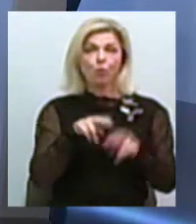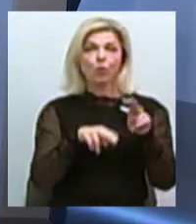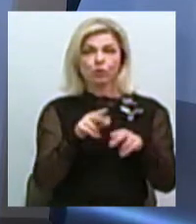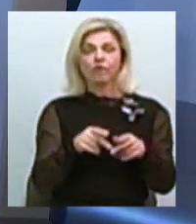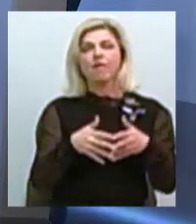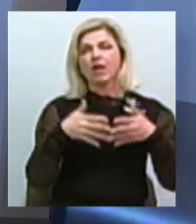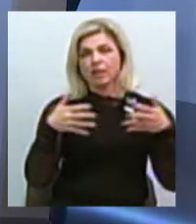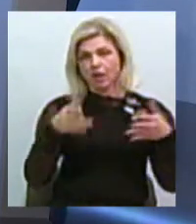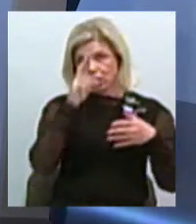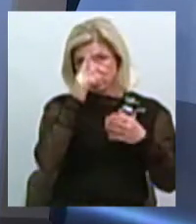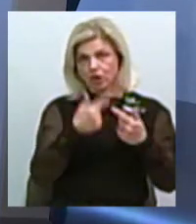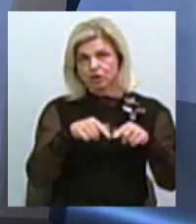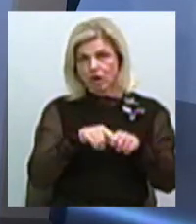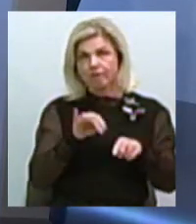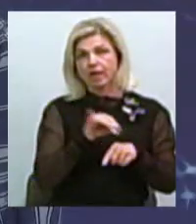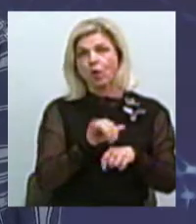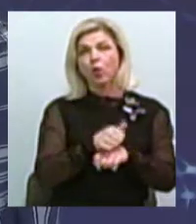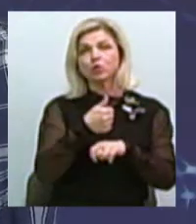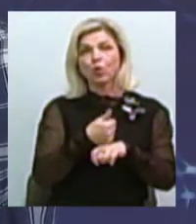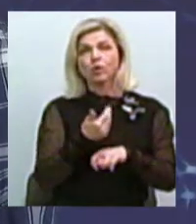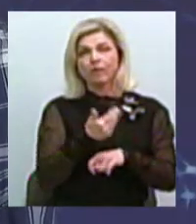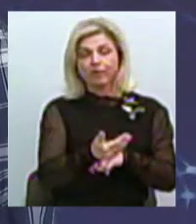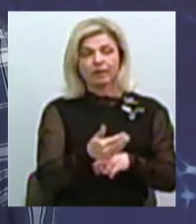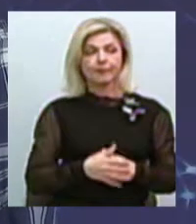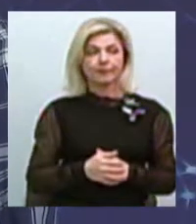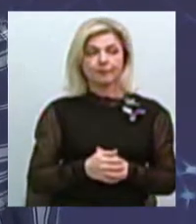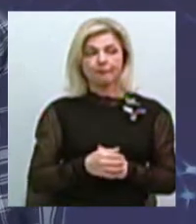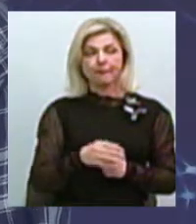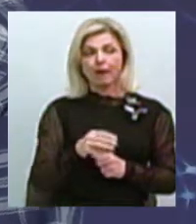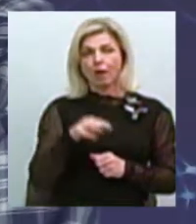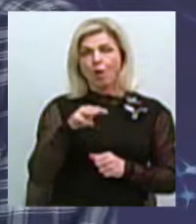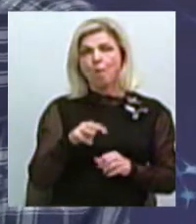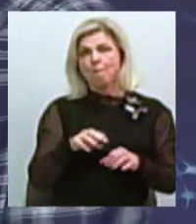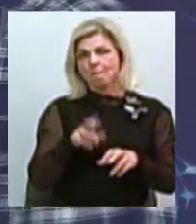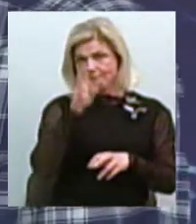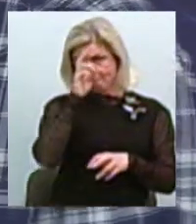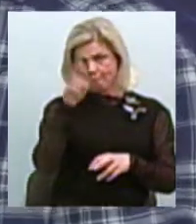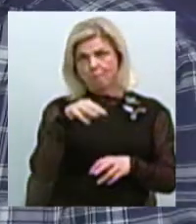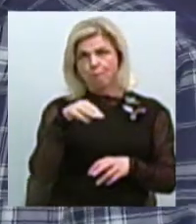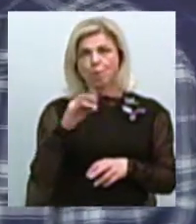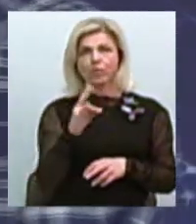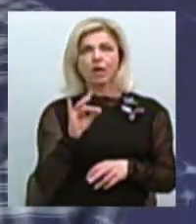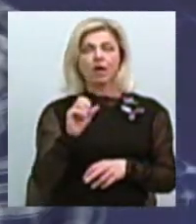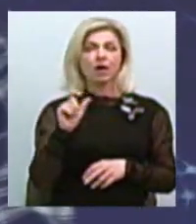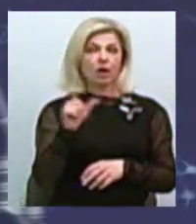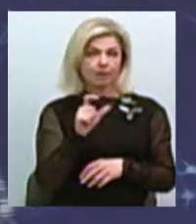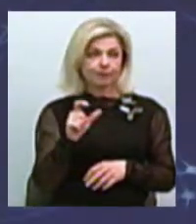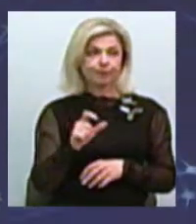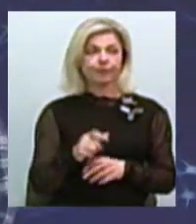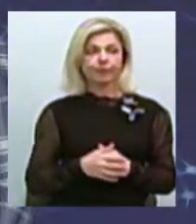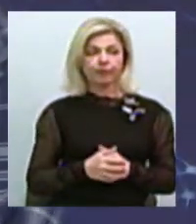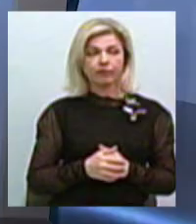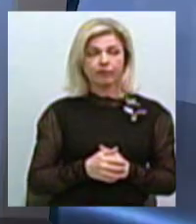державу, і очолували її германарих. Тут дуже таке слов'янське ім'я для